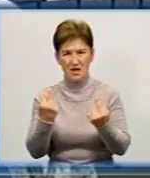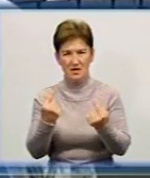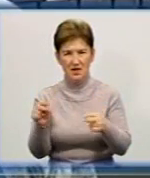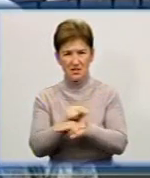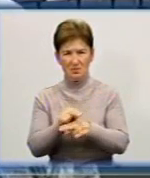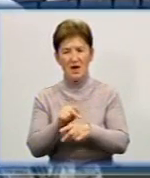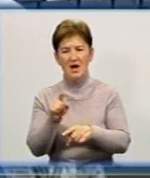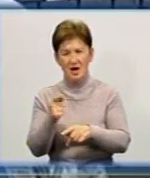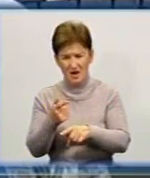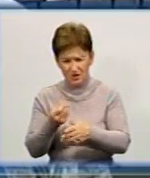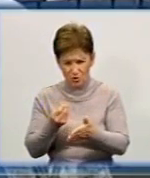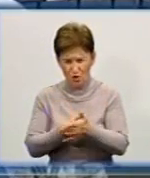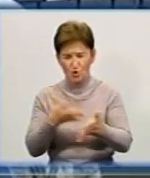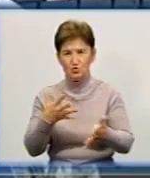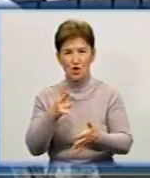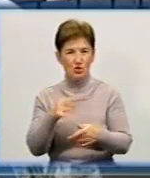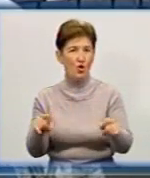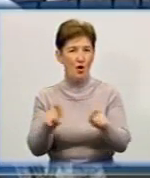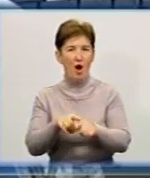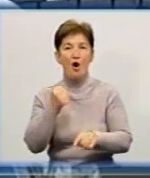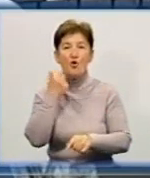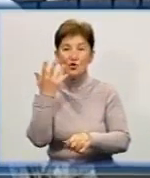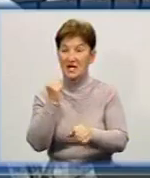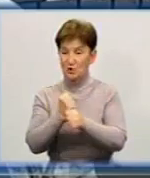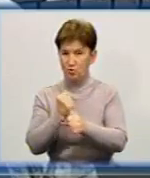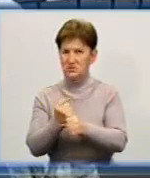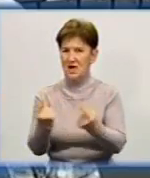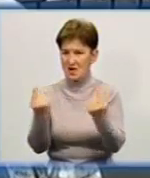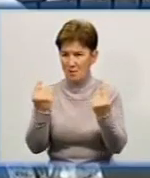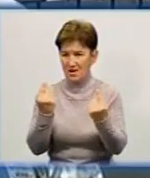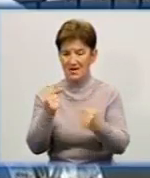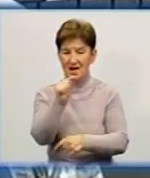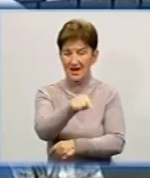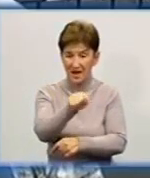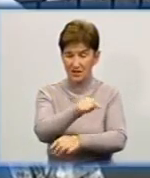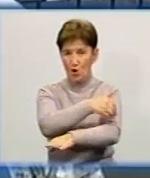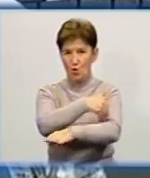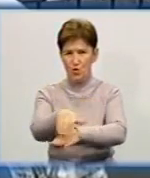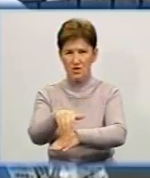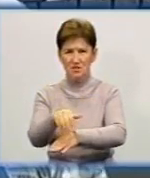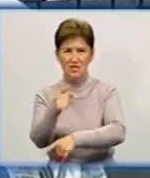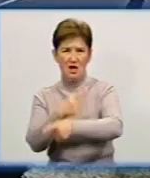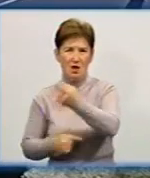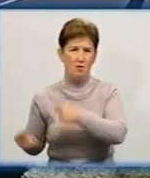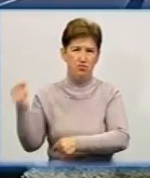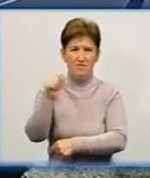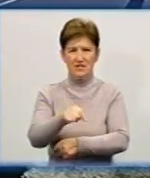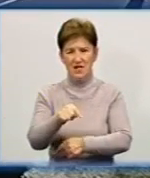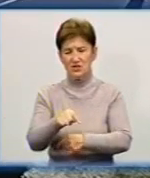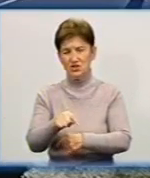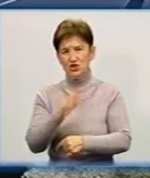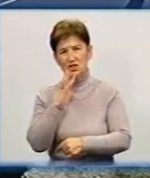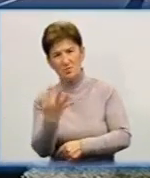значно дороже. Коли зробиш капітально, до даної вулиці повертаєшся через років 5, 6, 10. І